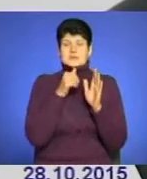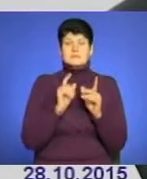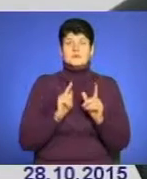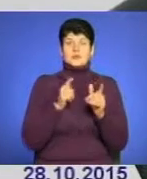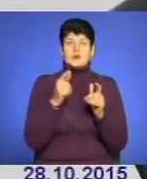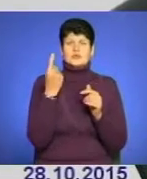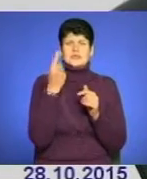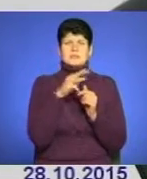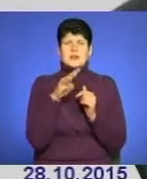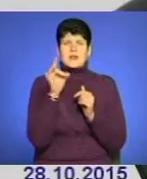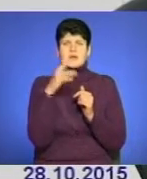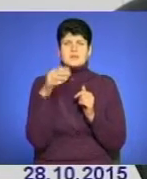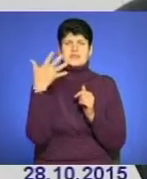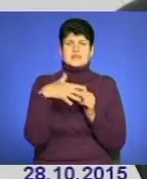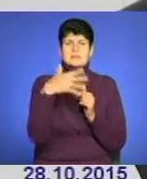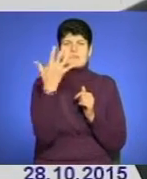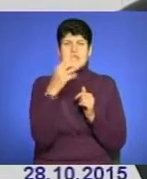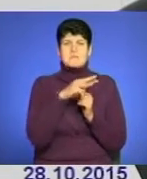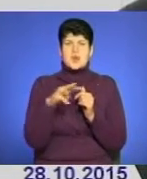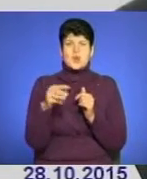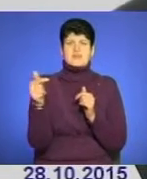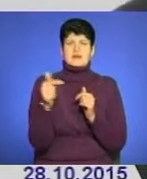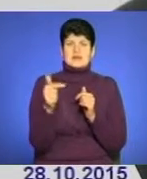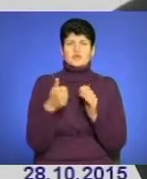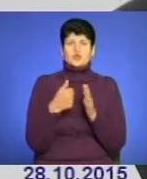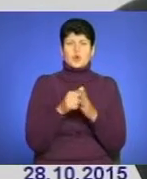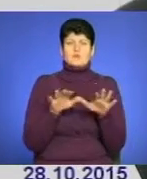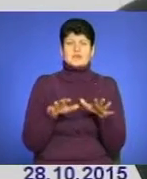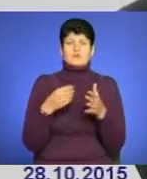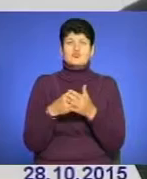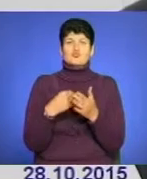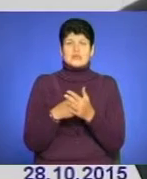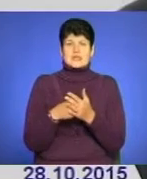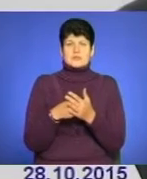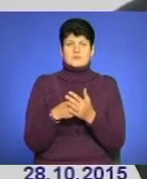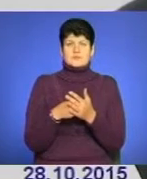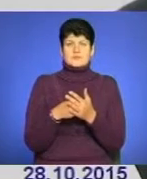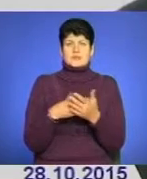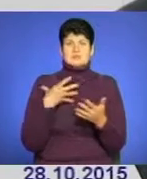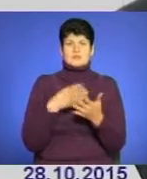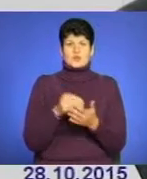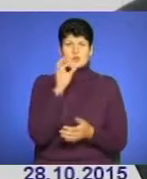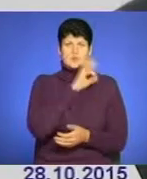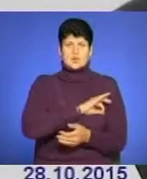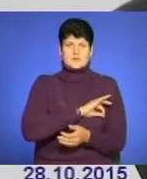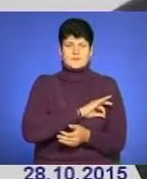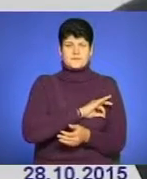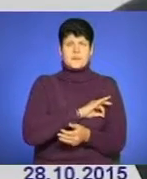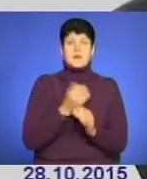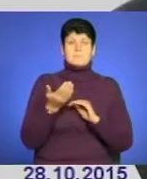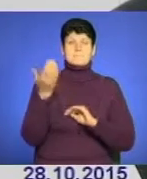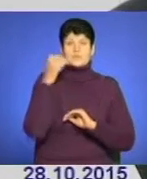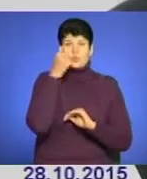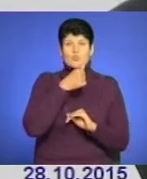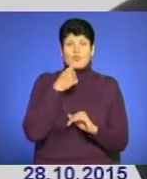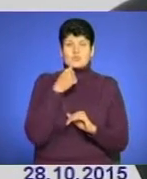мільярд 55 мільйонів гривень до місцевих бюджетів власних доходів. В минулому році